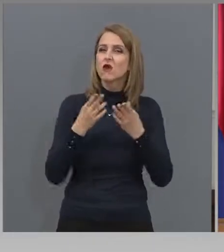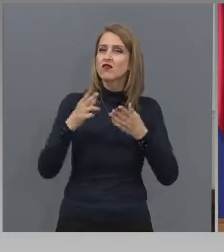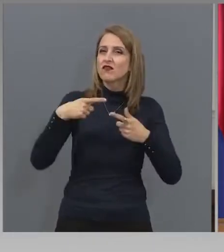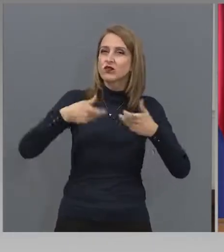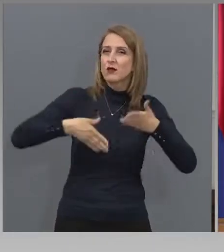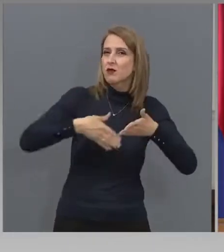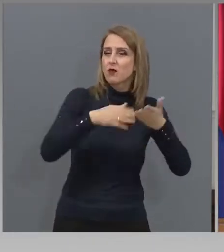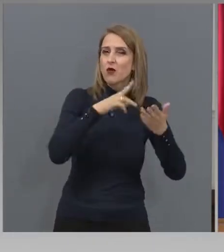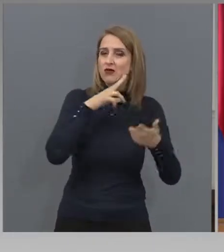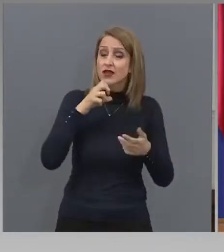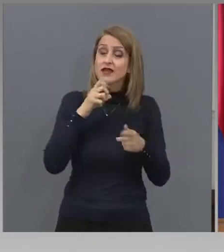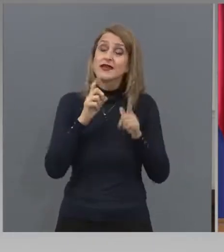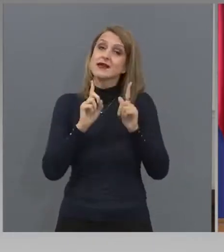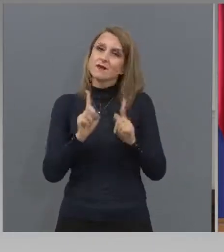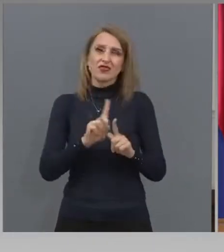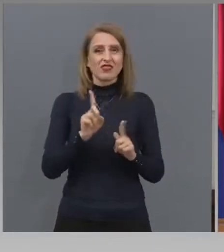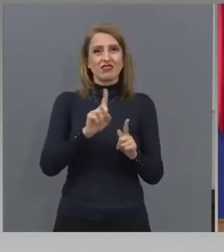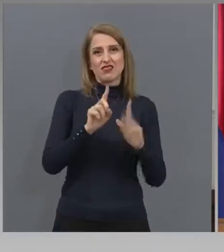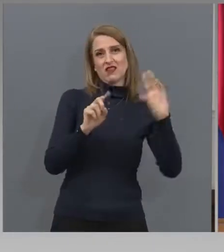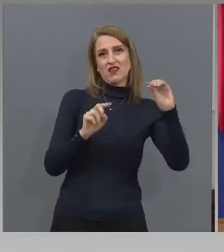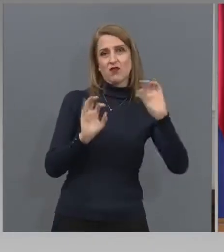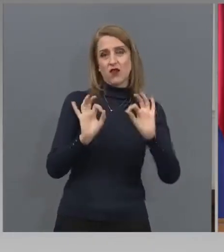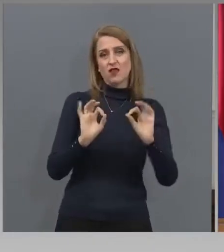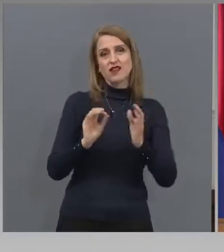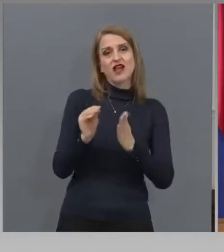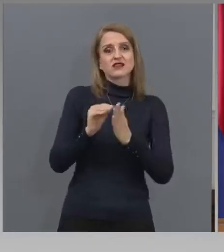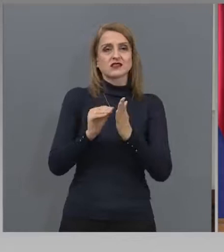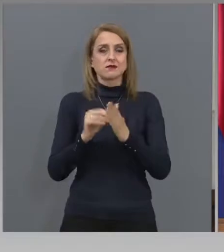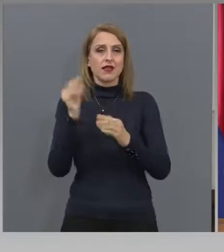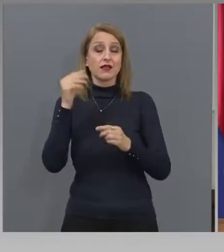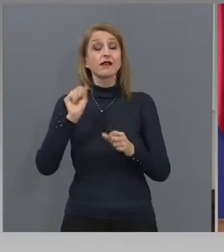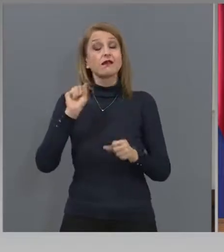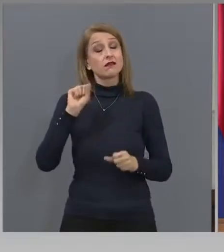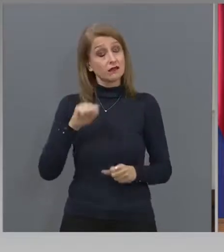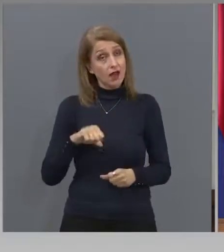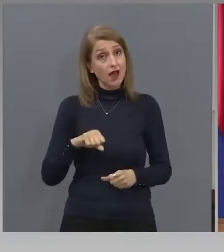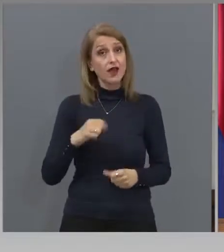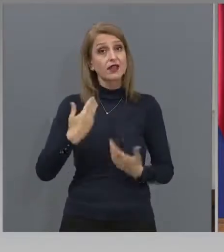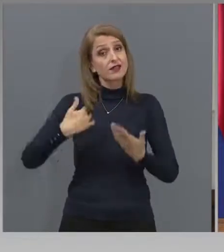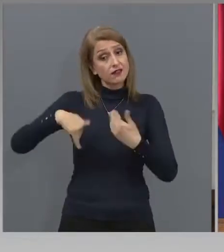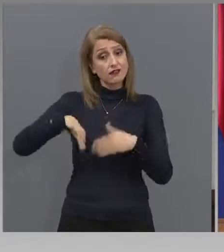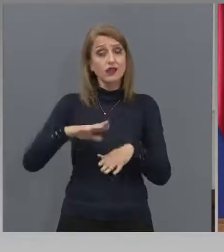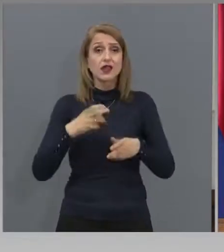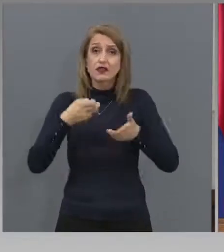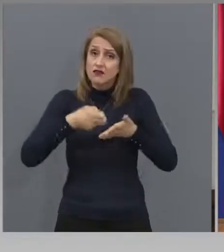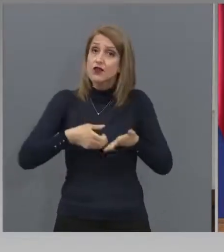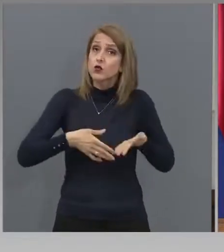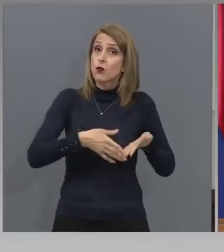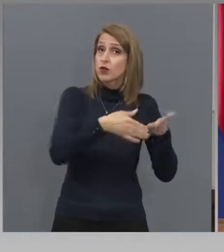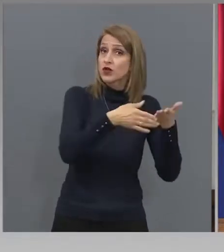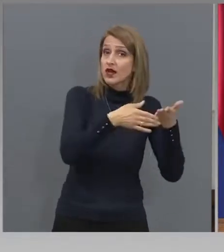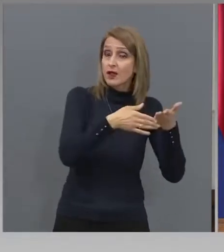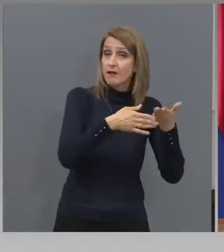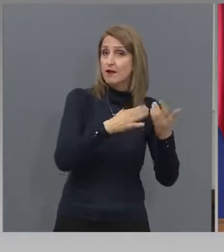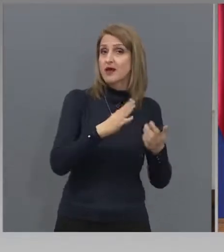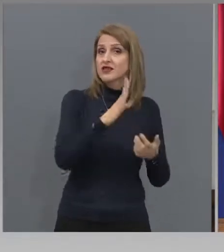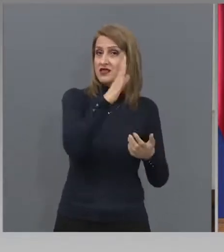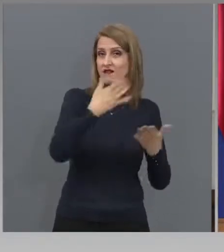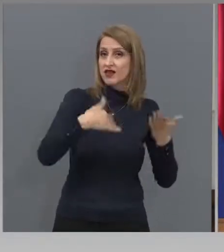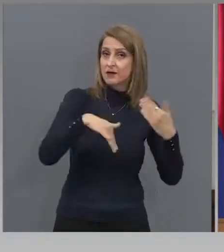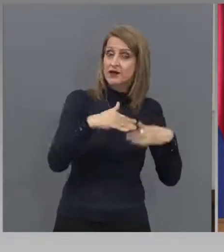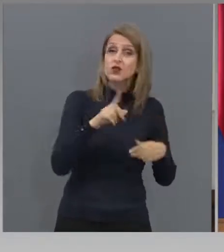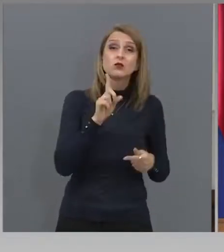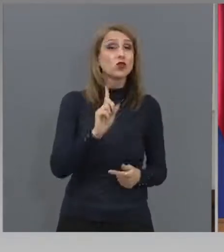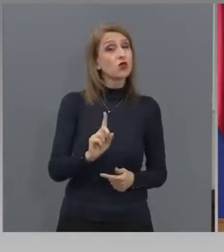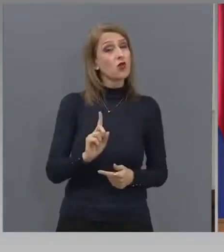кампания, но не за сметка на България. Защото, да, ние твърдо ги подкрепяме, но и толкова твърдо държиме